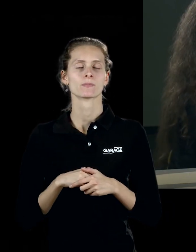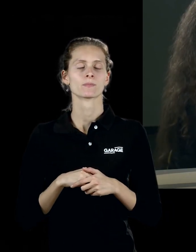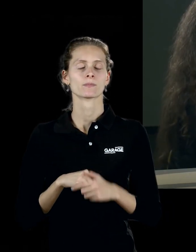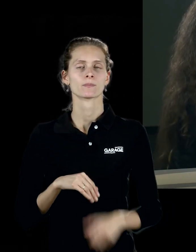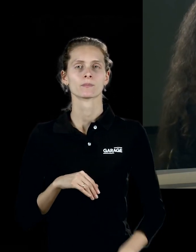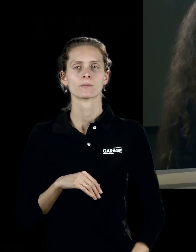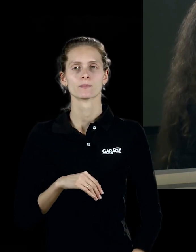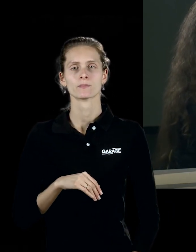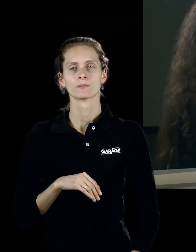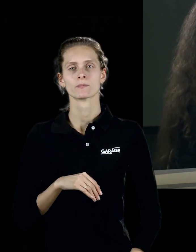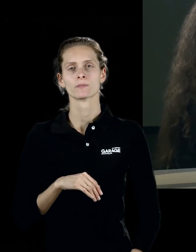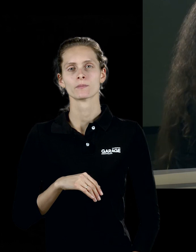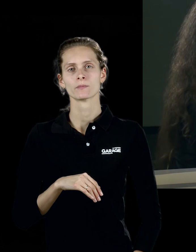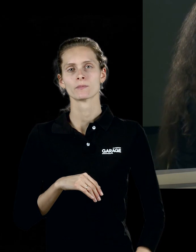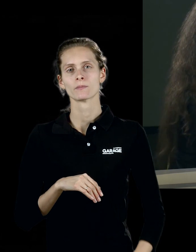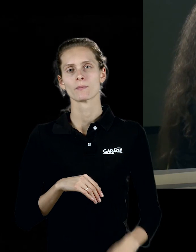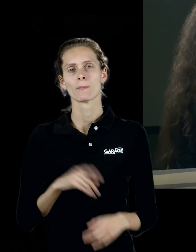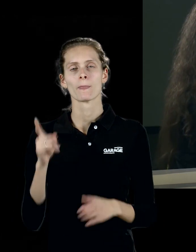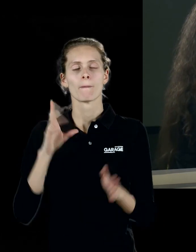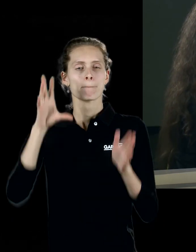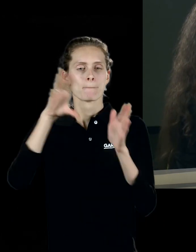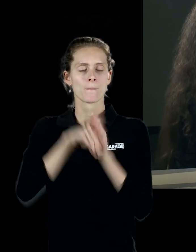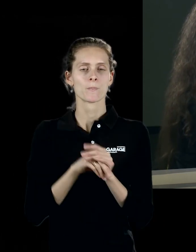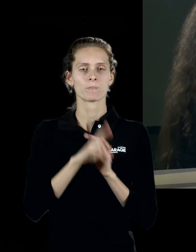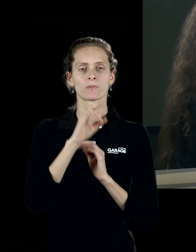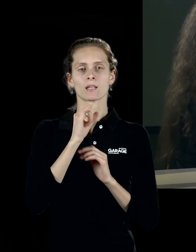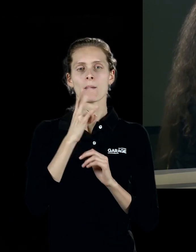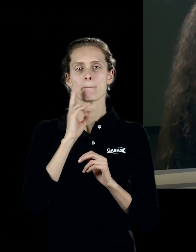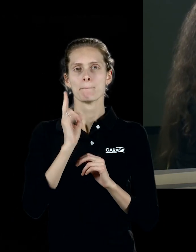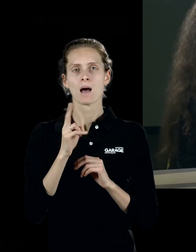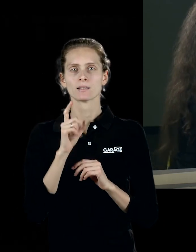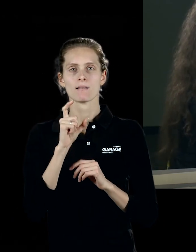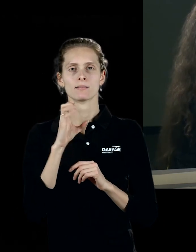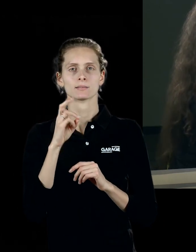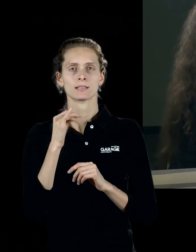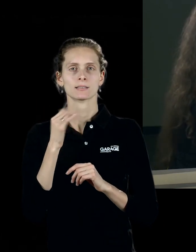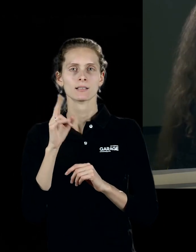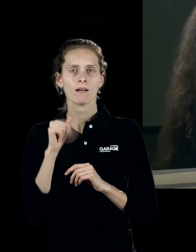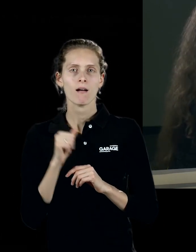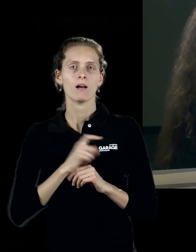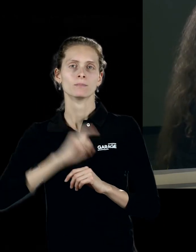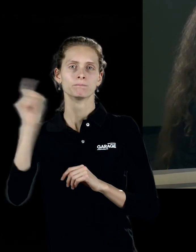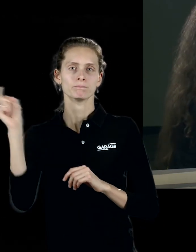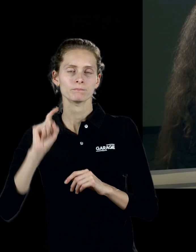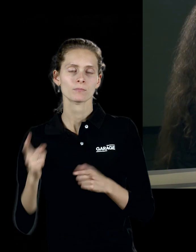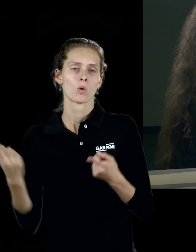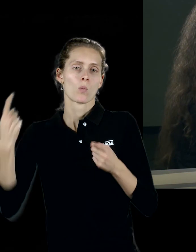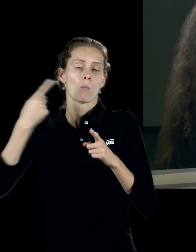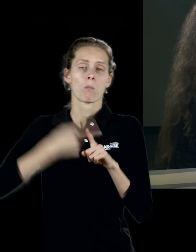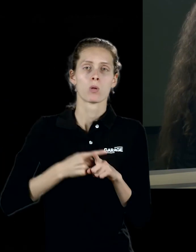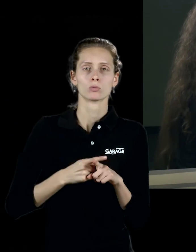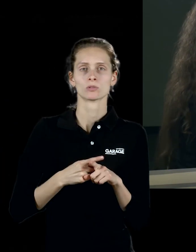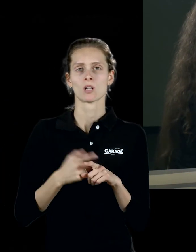куда включена панк-эстетика, граффити, работы уличных художников и порнография, эротика.